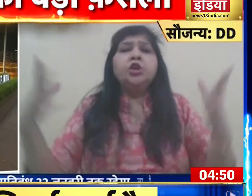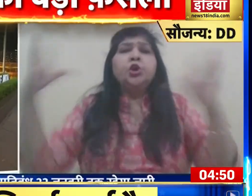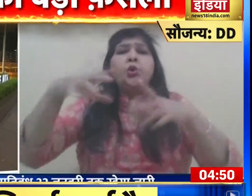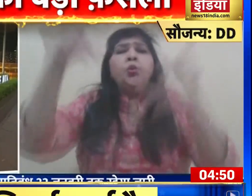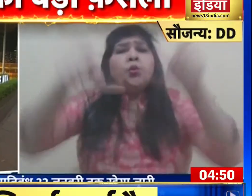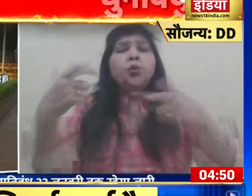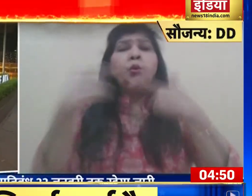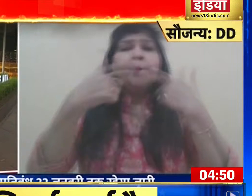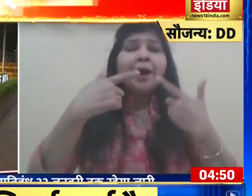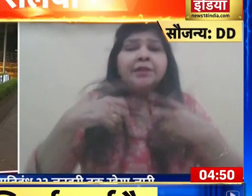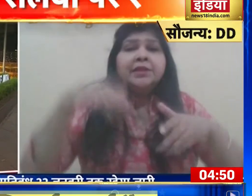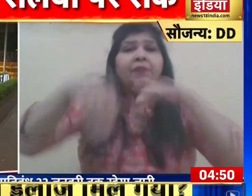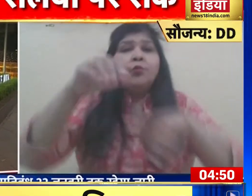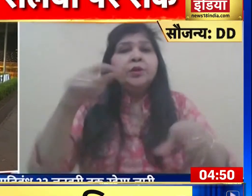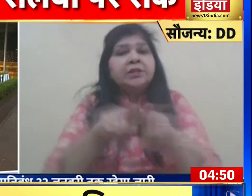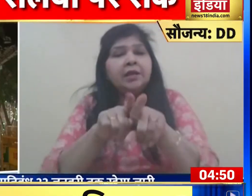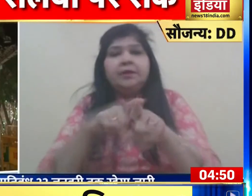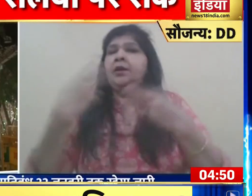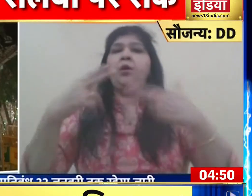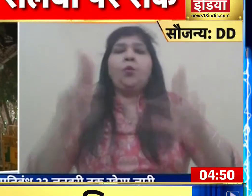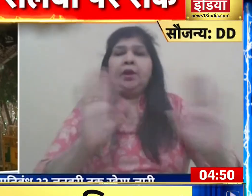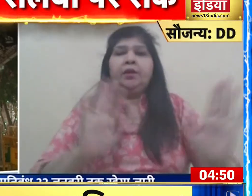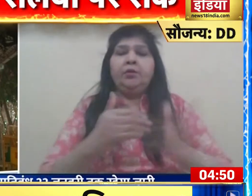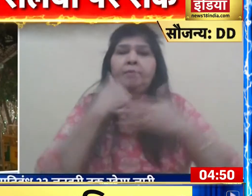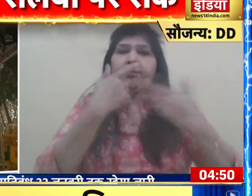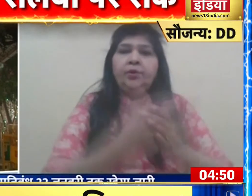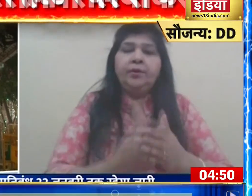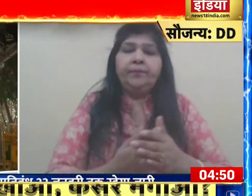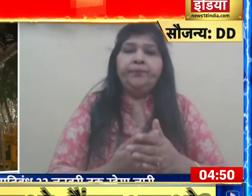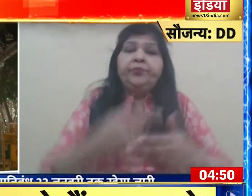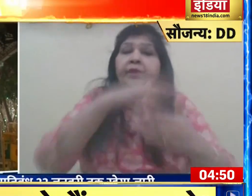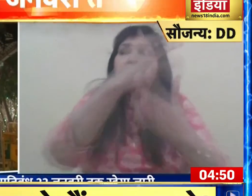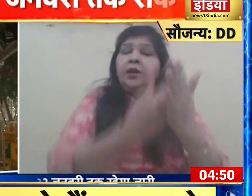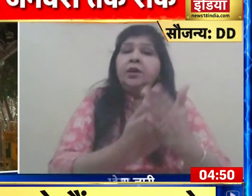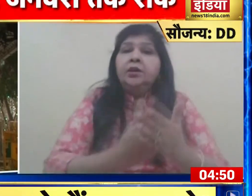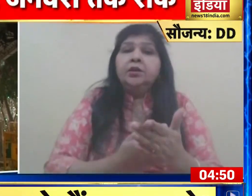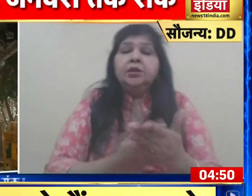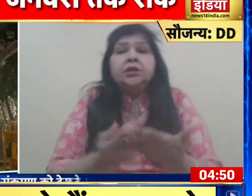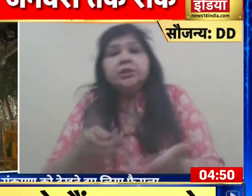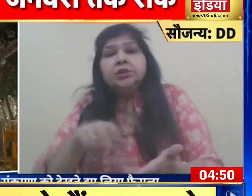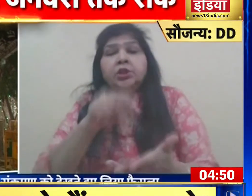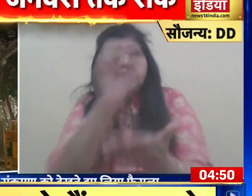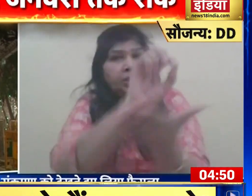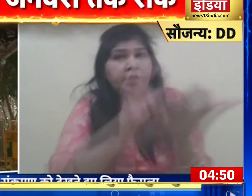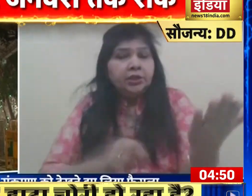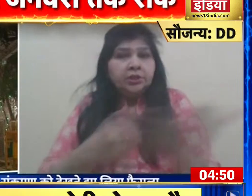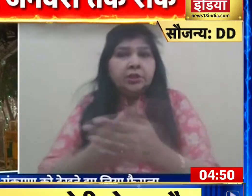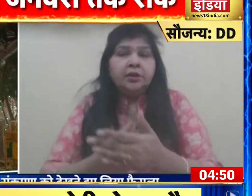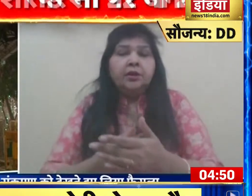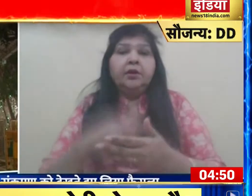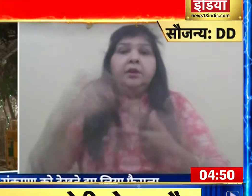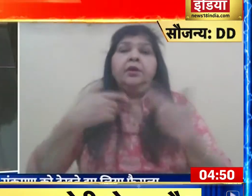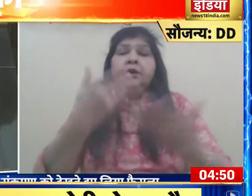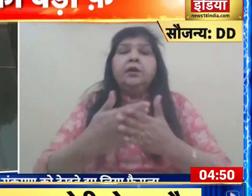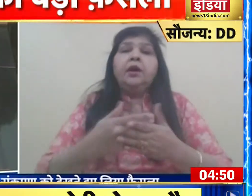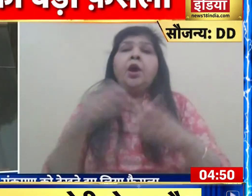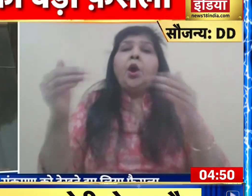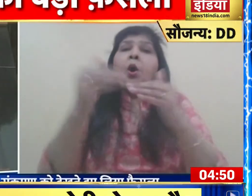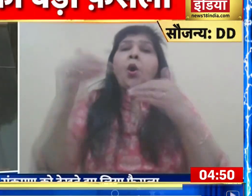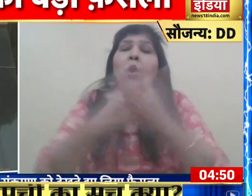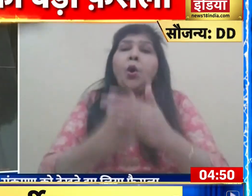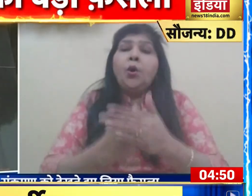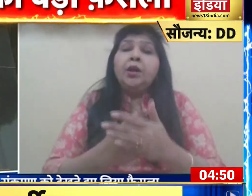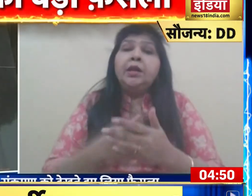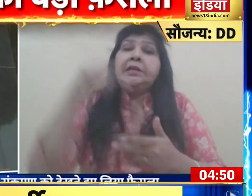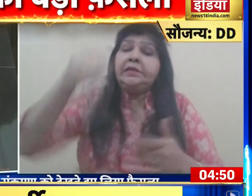आठ तारीक को जारी किये गए चुनावों के संचालन के लिए संशोधित दिर्शाद निर्देशों में नहित सभी सेश प्रतिबंद